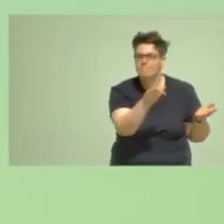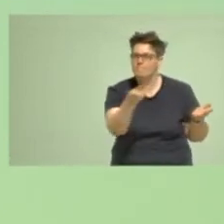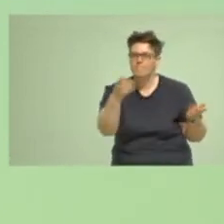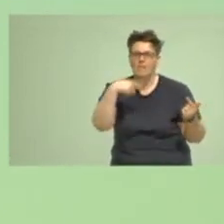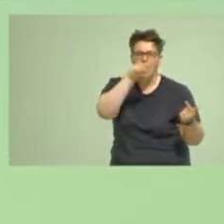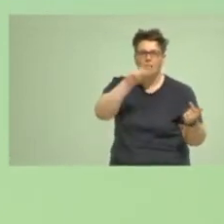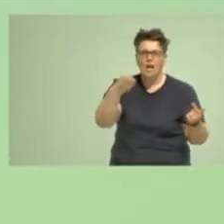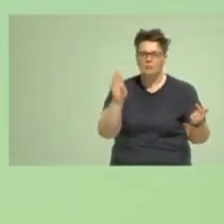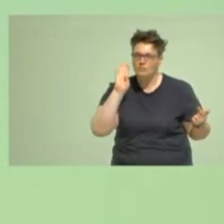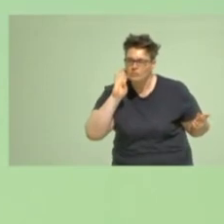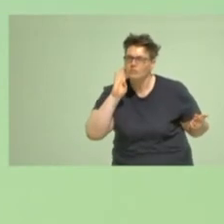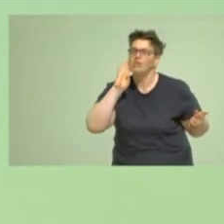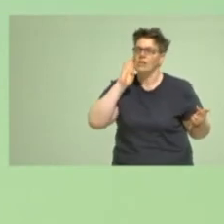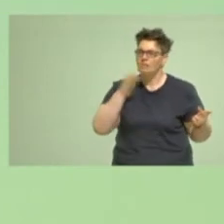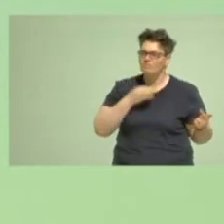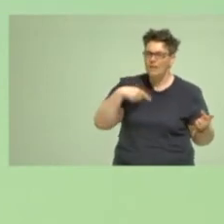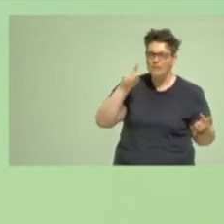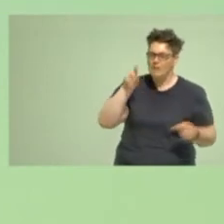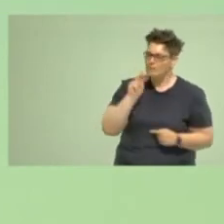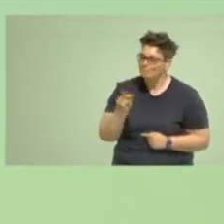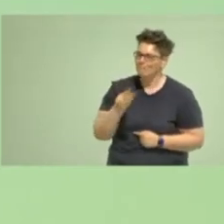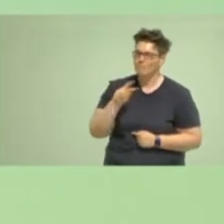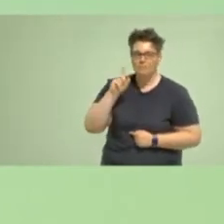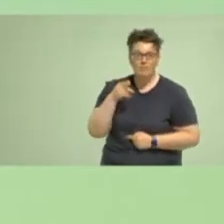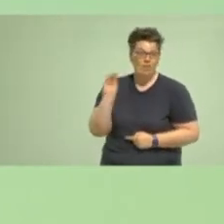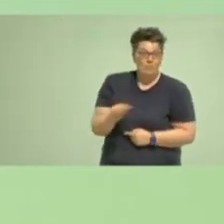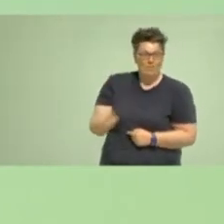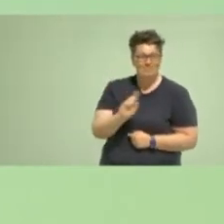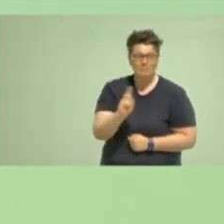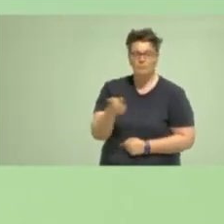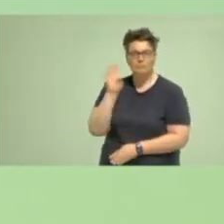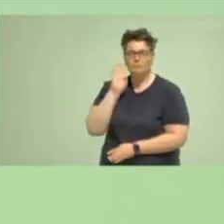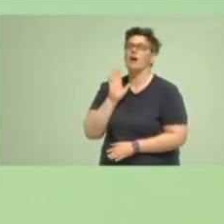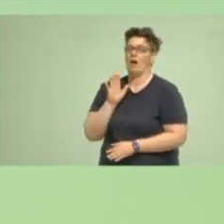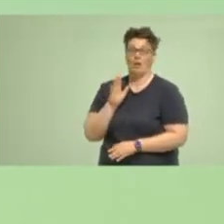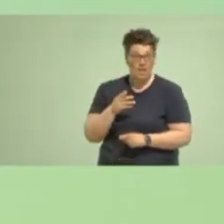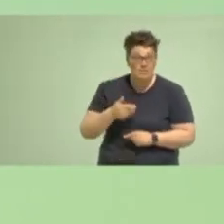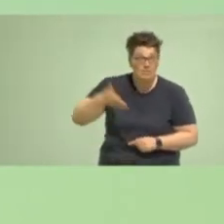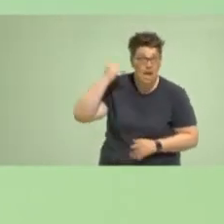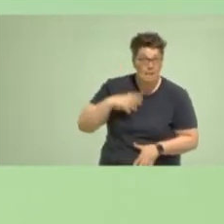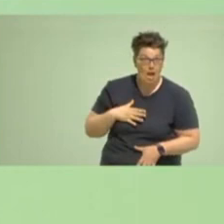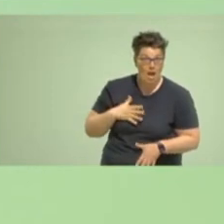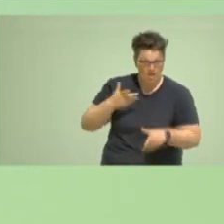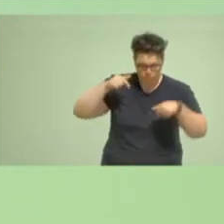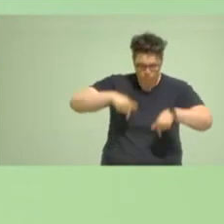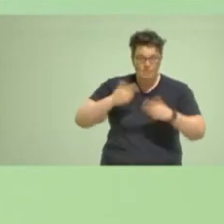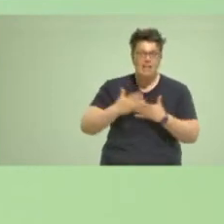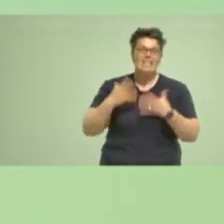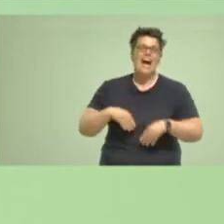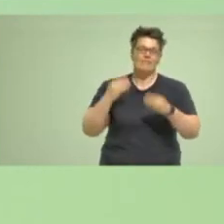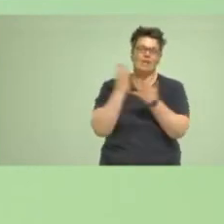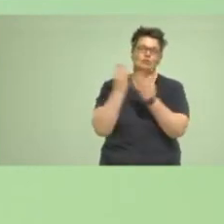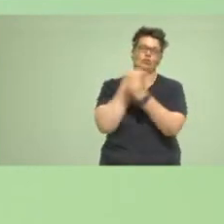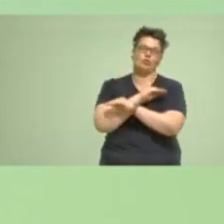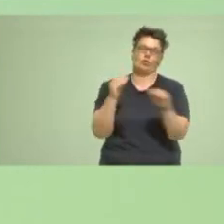auch denen, die andere Meinungen haben als wir. Und ich sage euch zu Beginn, worauf ihr euch verlassen könnt und